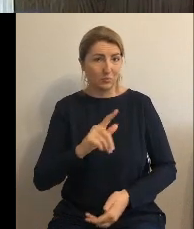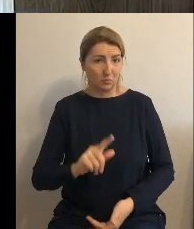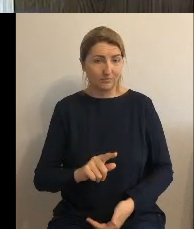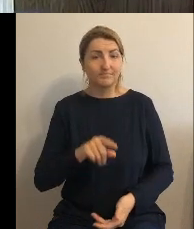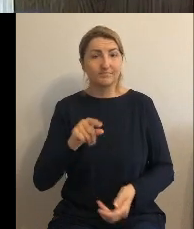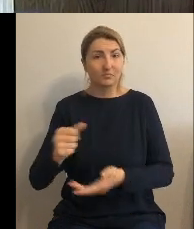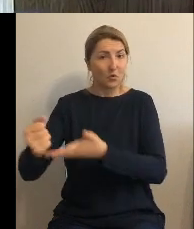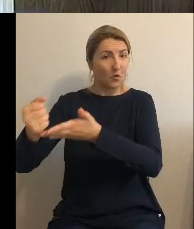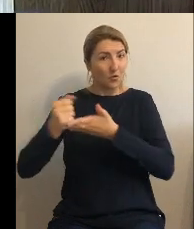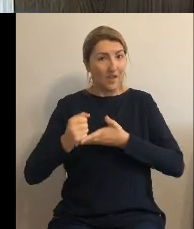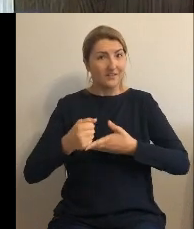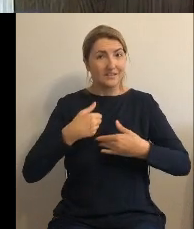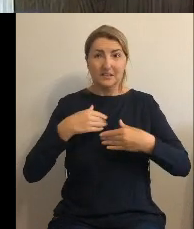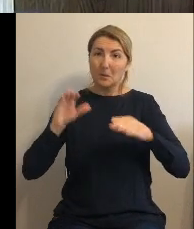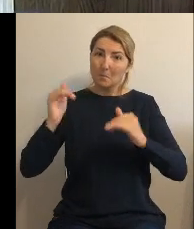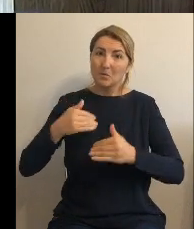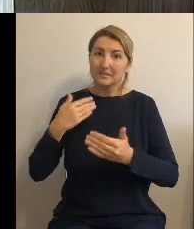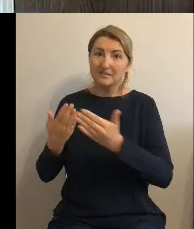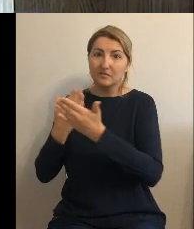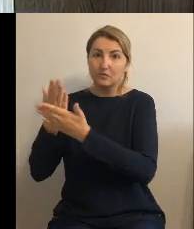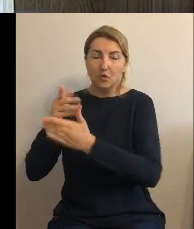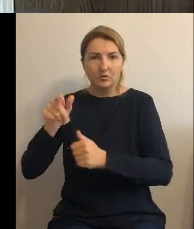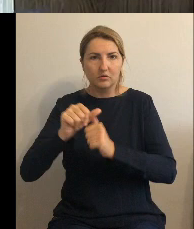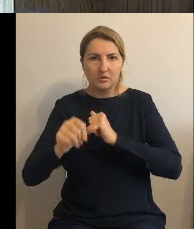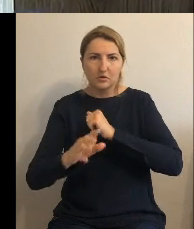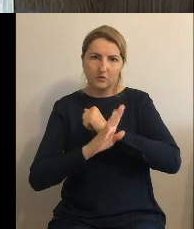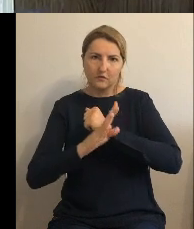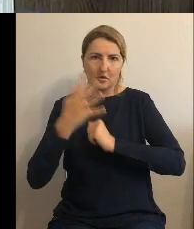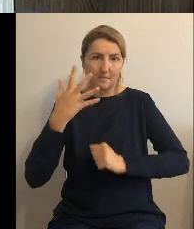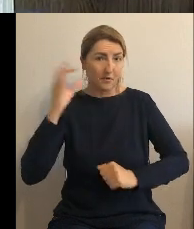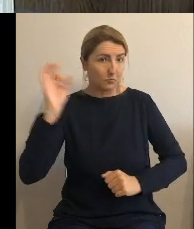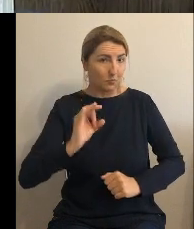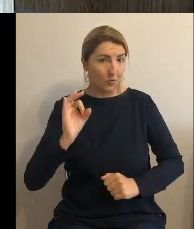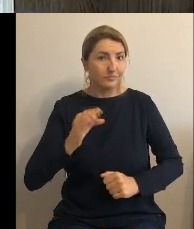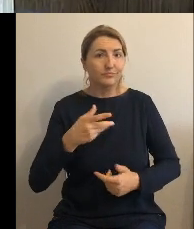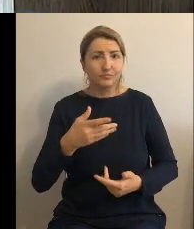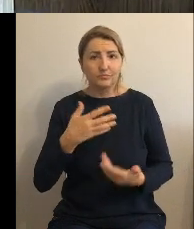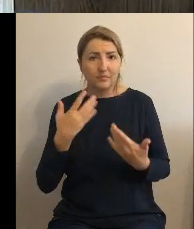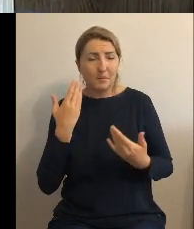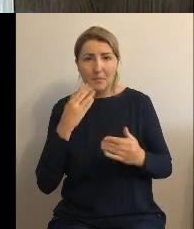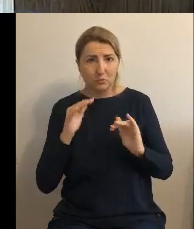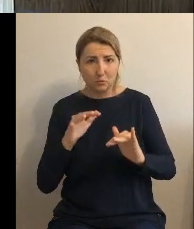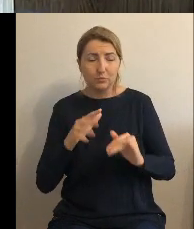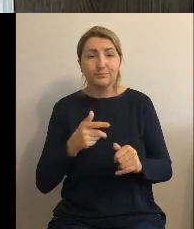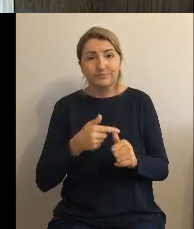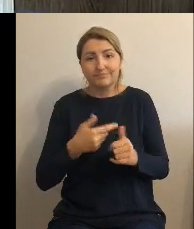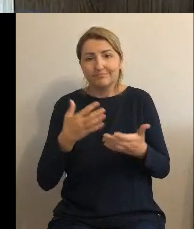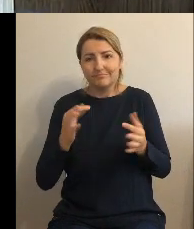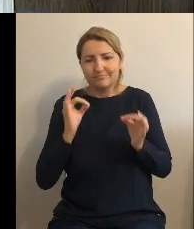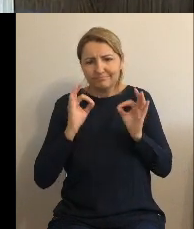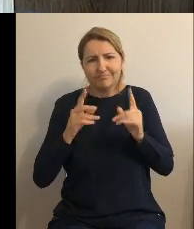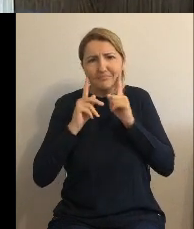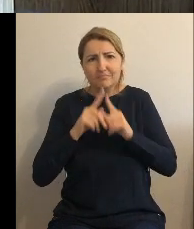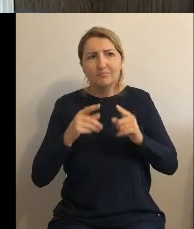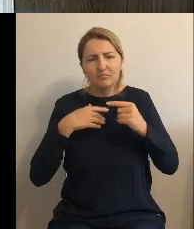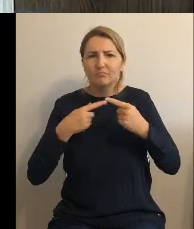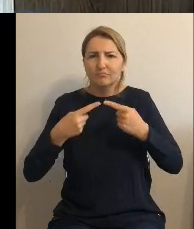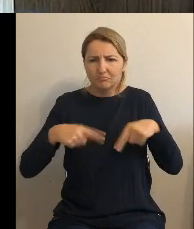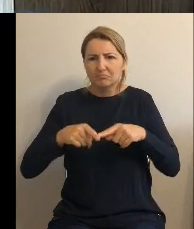uzyskać, to jest 95%, czyli jesteśmy w stanie realnie wyłożyć te 5%